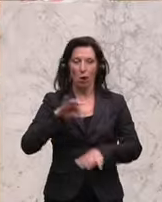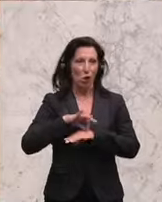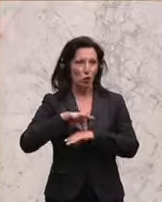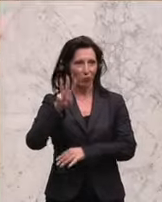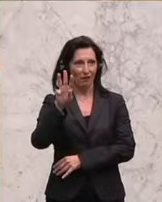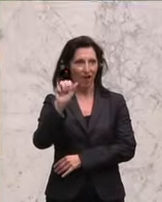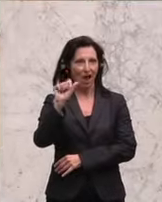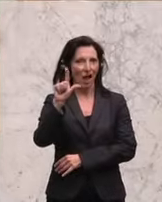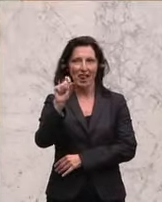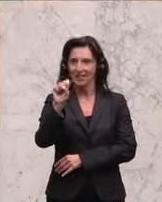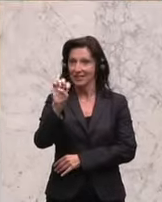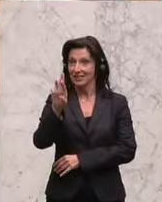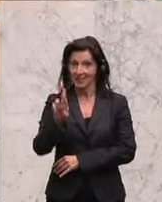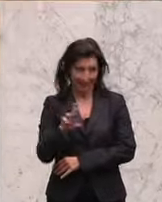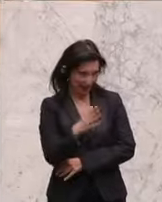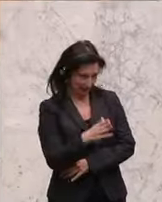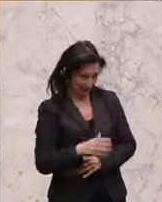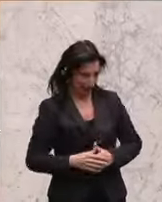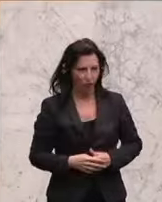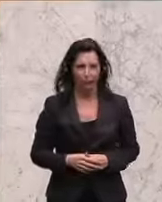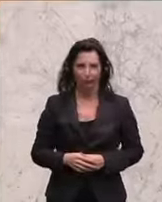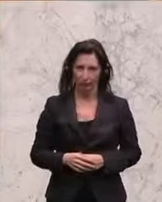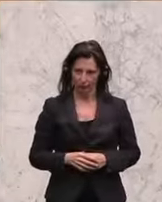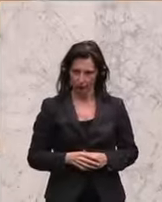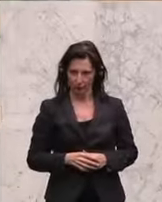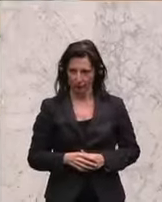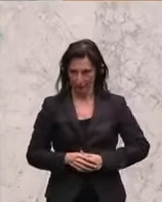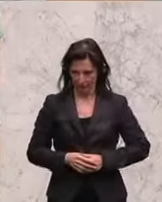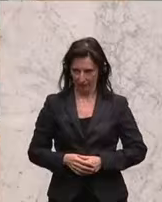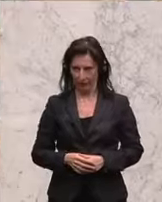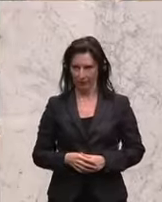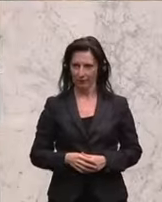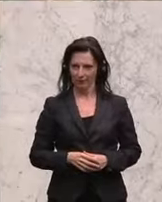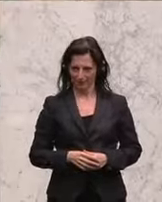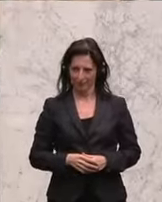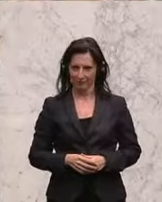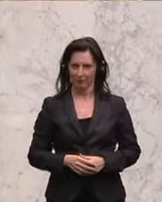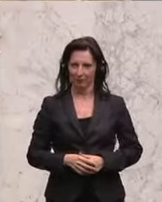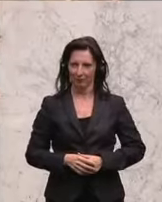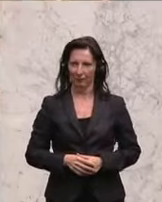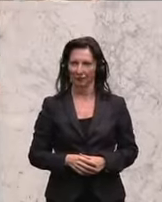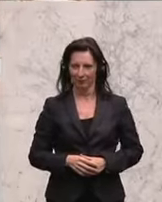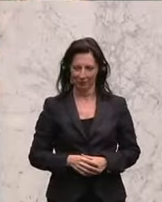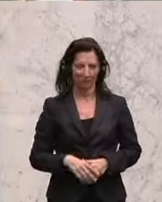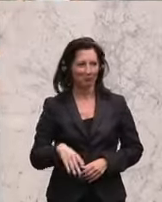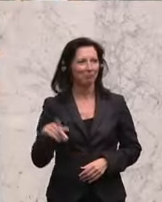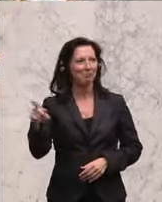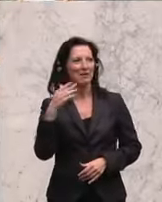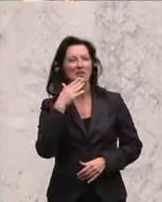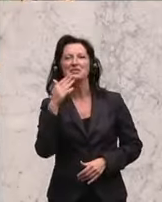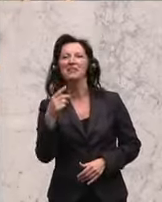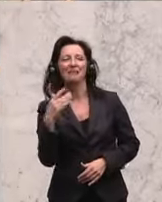Also, danke Herr Präsident, geschätzte